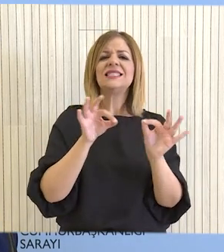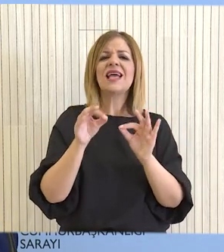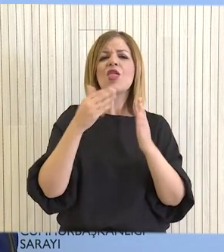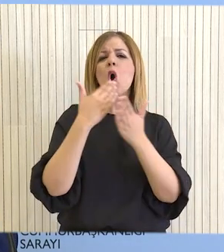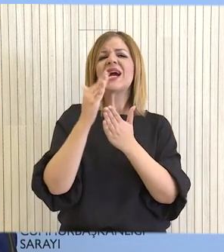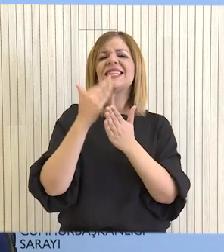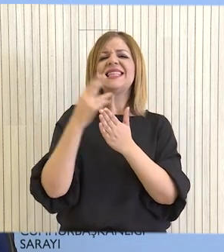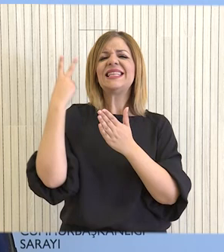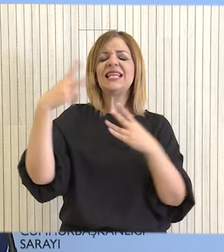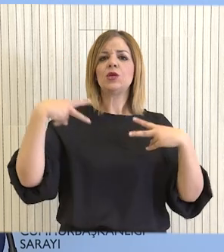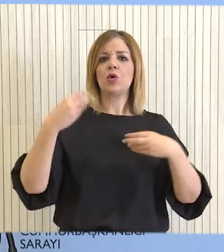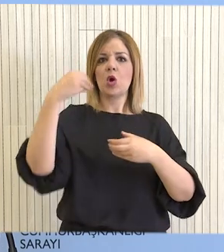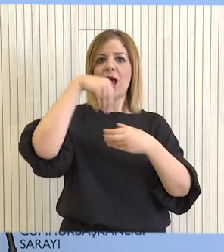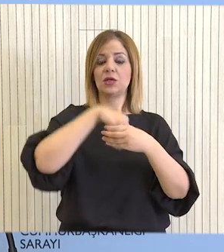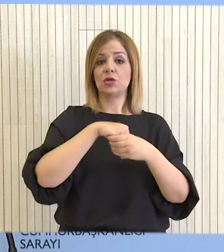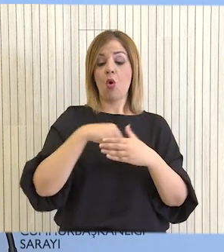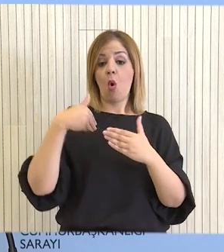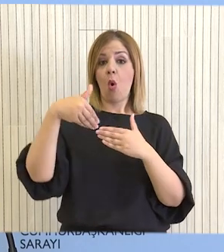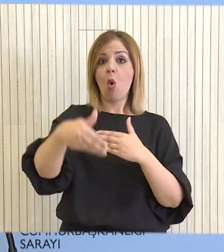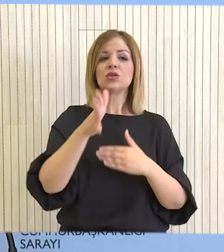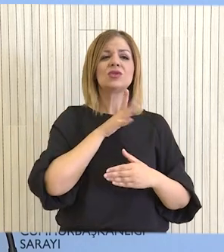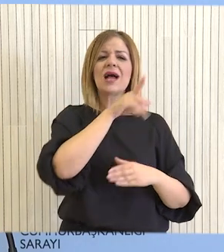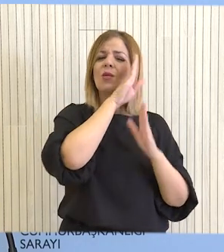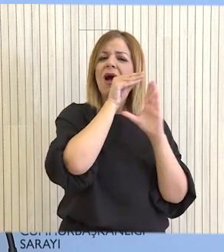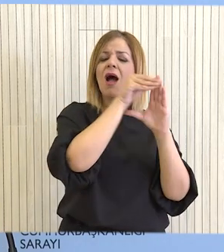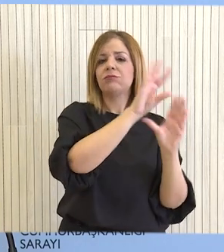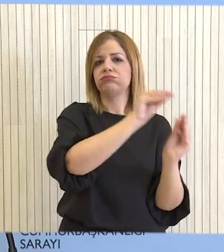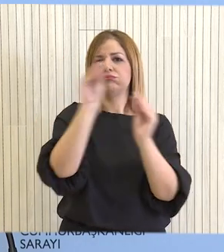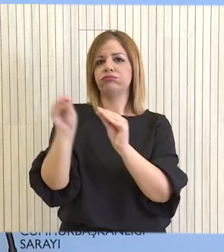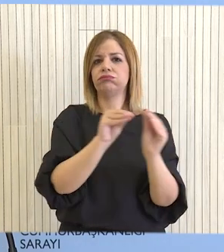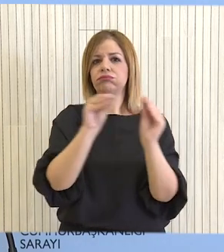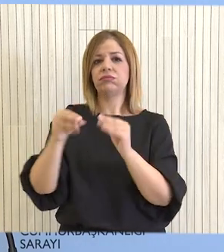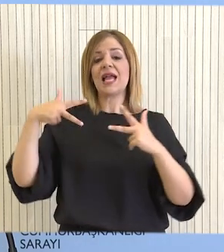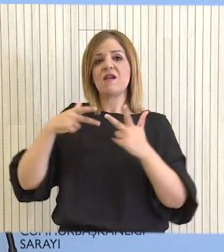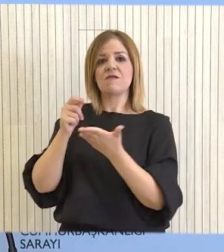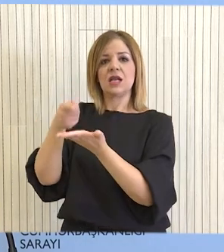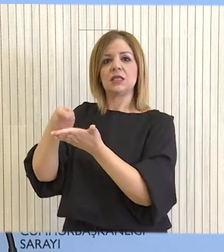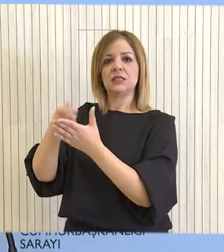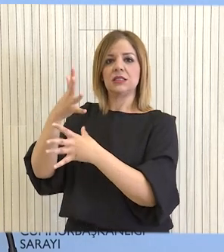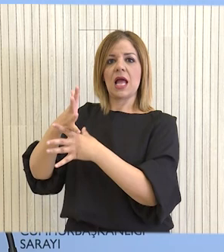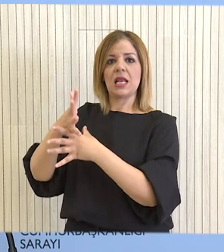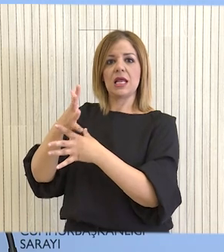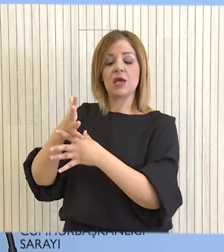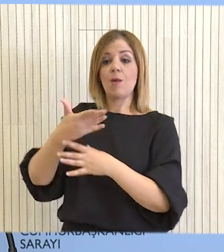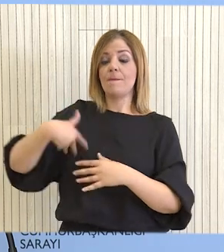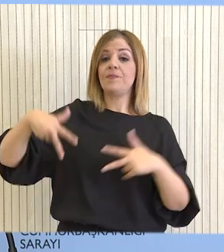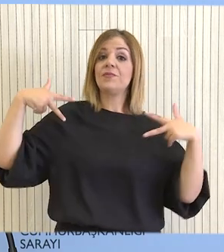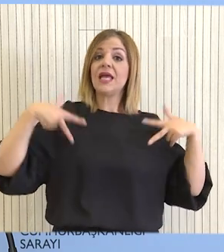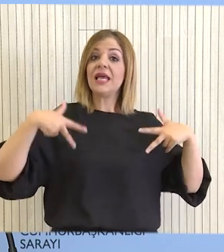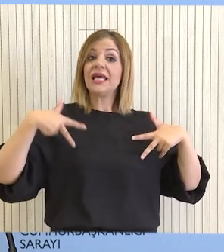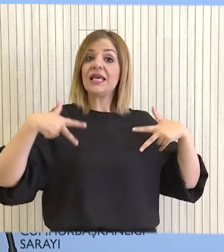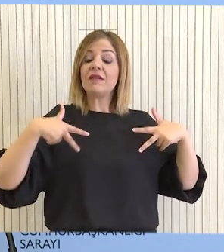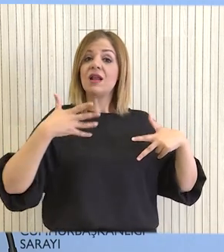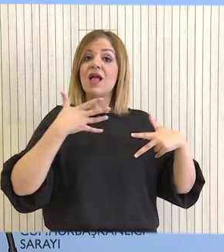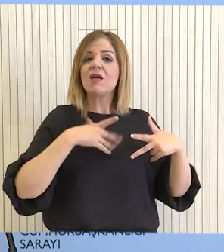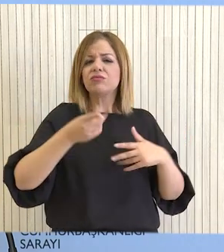του Υπουργείου Εσωτερικών. Μέχρι τότε, οι ένοικοι διαμένουν σε άλλους χώρους με κρατική επιδότηση του νοικίου. Η κυβέρνηση προχωρεί